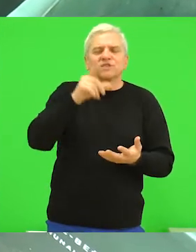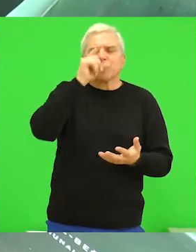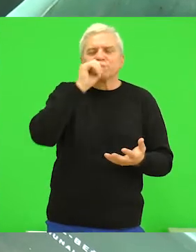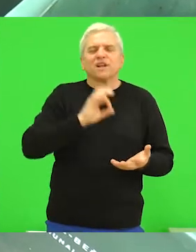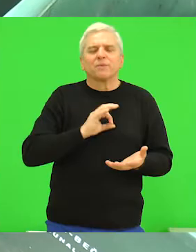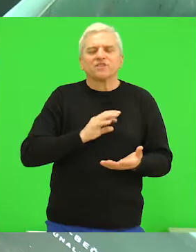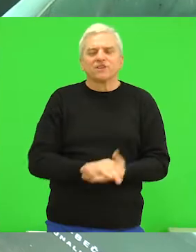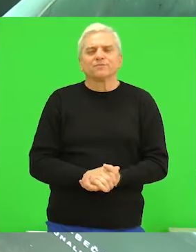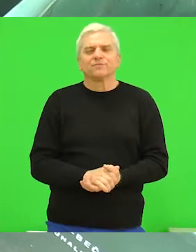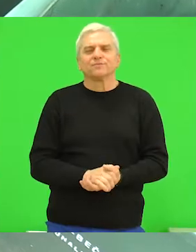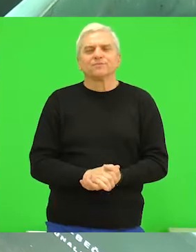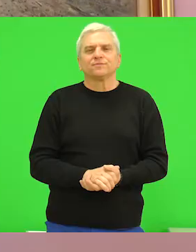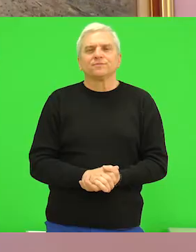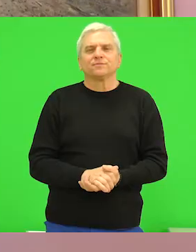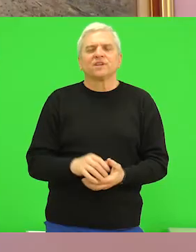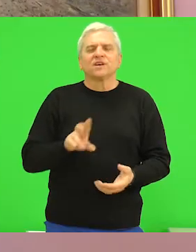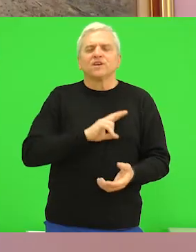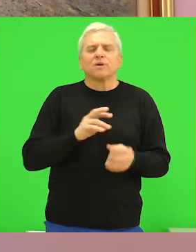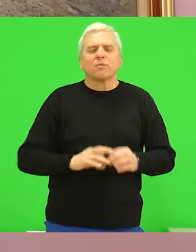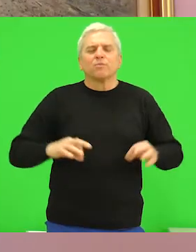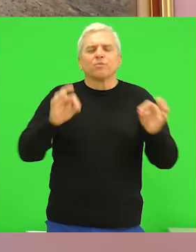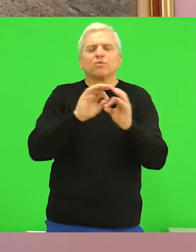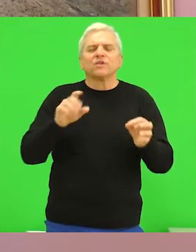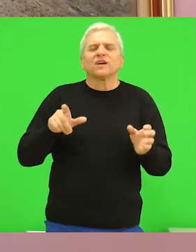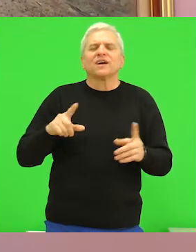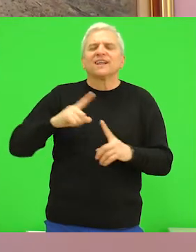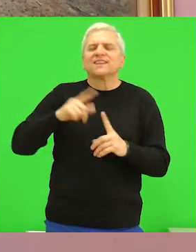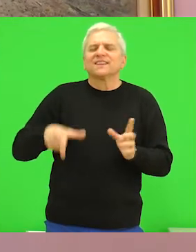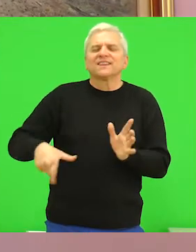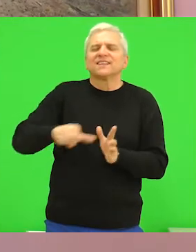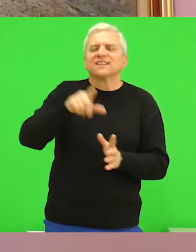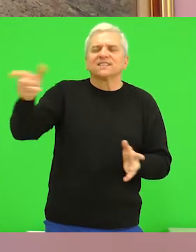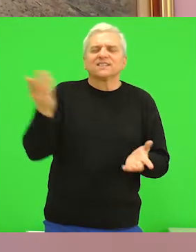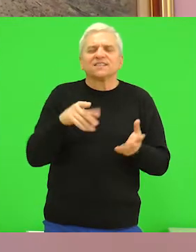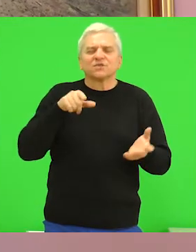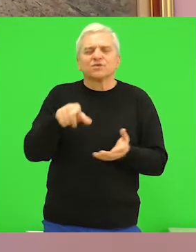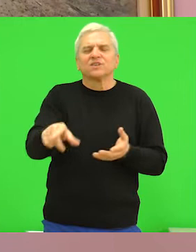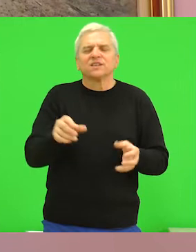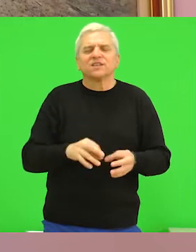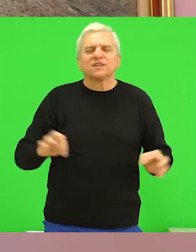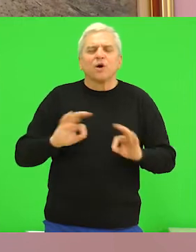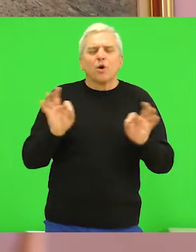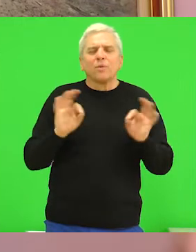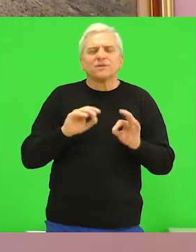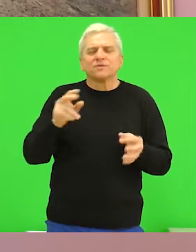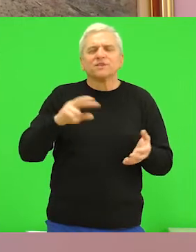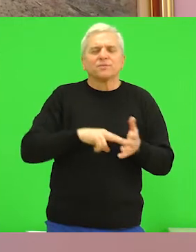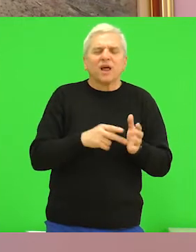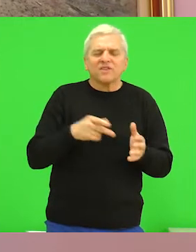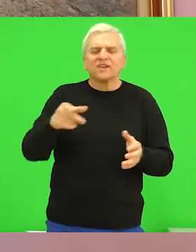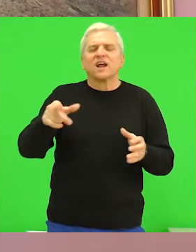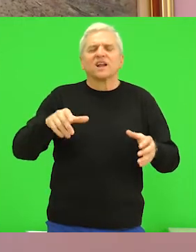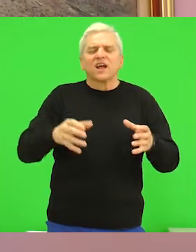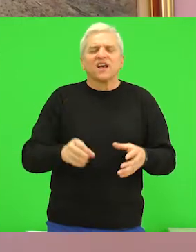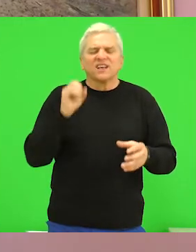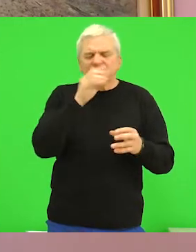teritorije opštine Bečeji. Postoji projekat za Tisu gde su u tim projektima predviđenja i kante